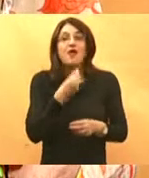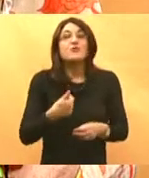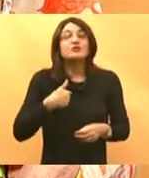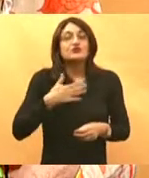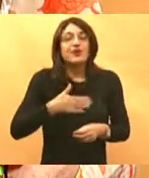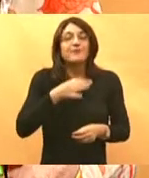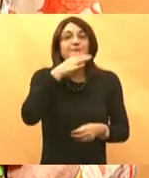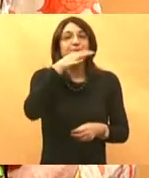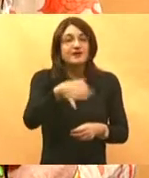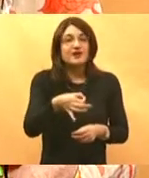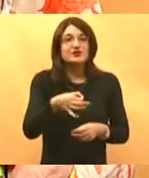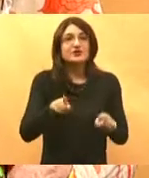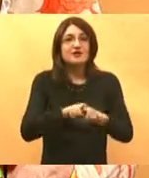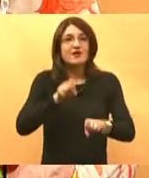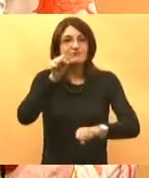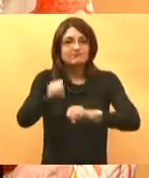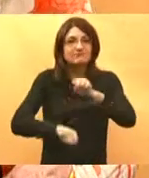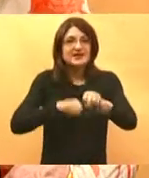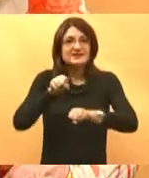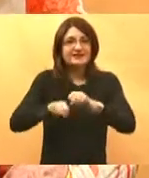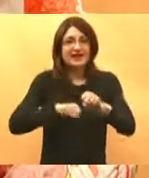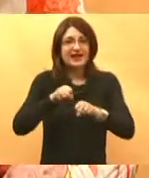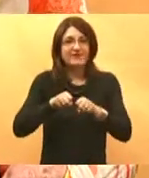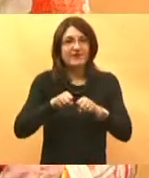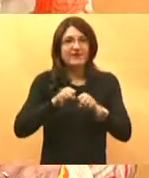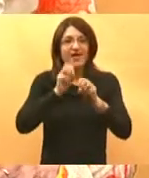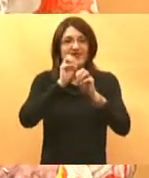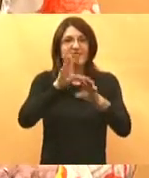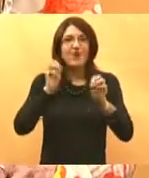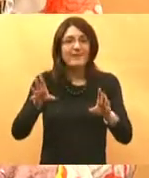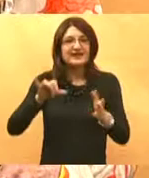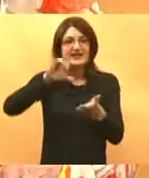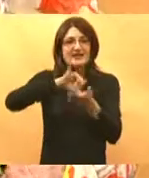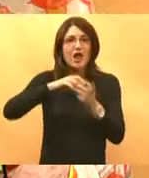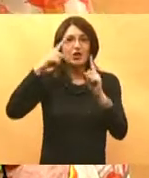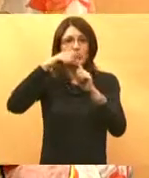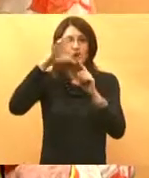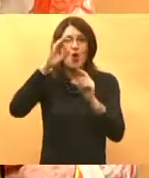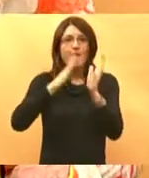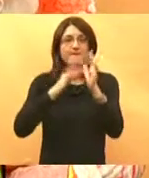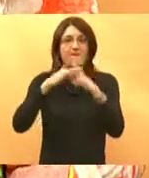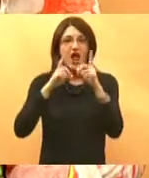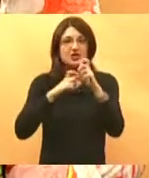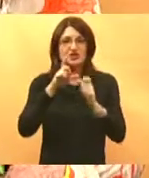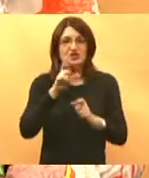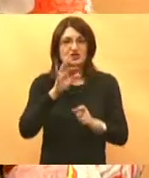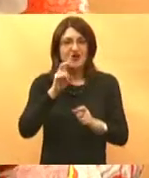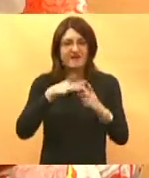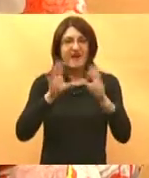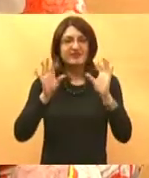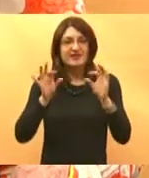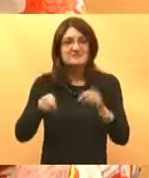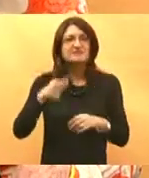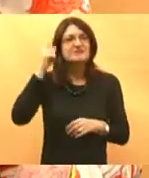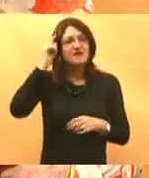isto tako biciklistički informativni centar Tomašićeva 10. Tu možete sve doznati o načinu